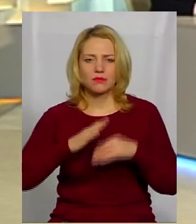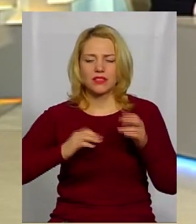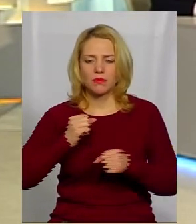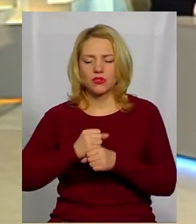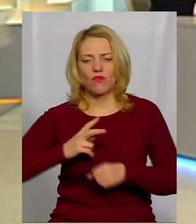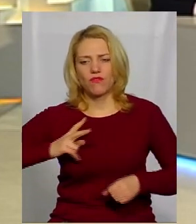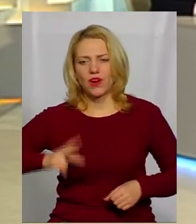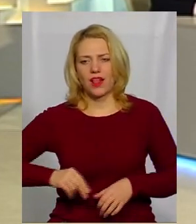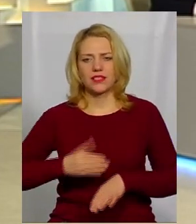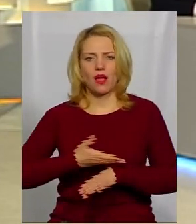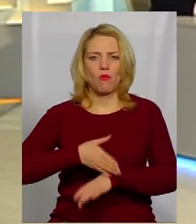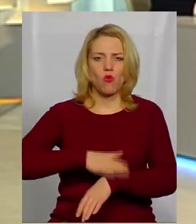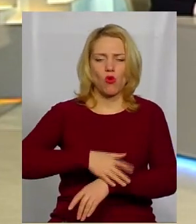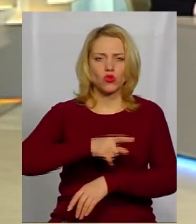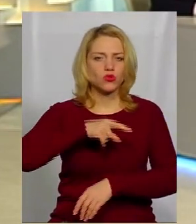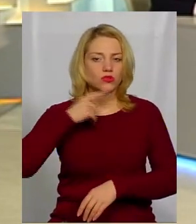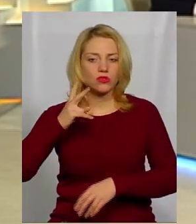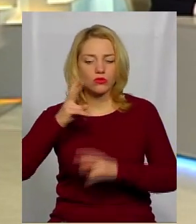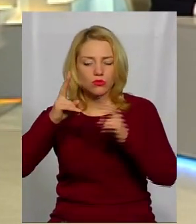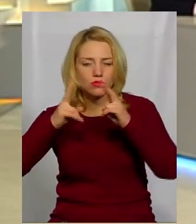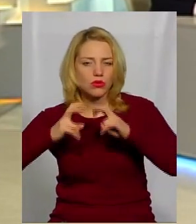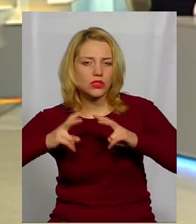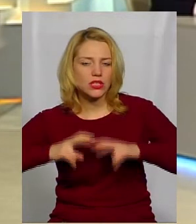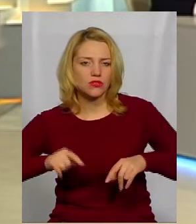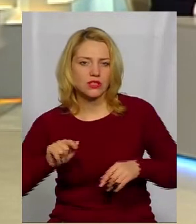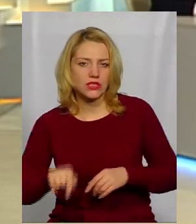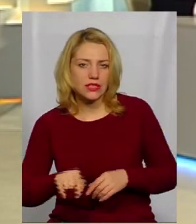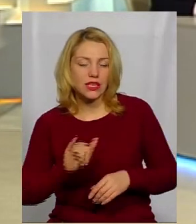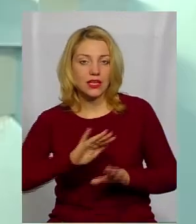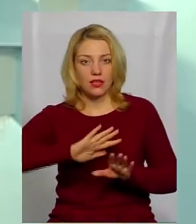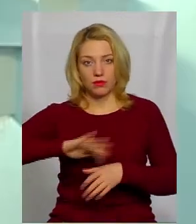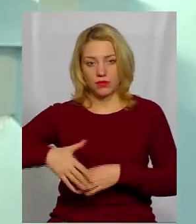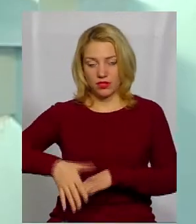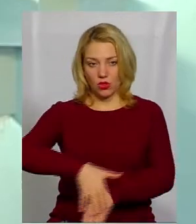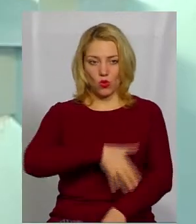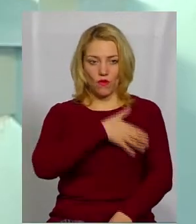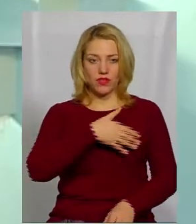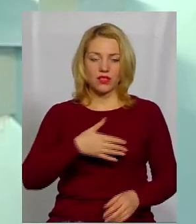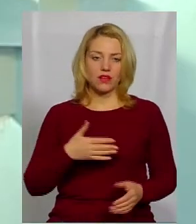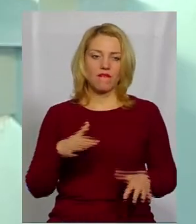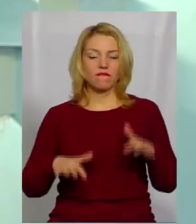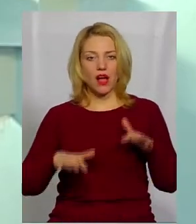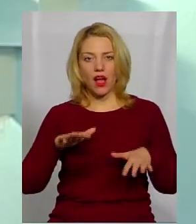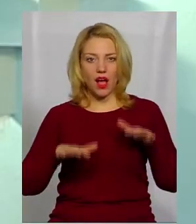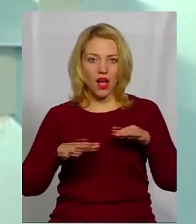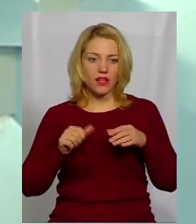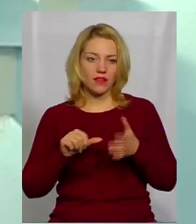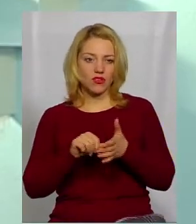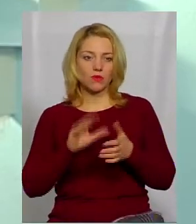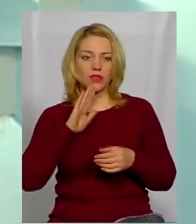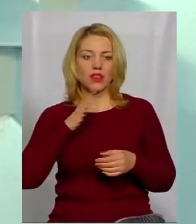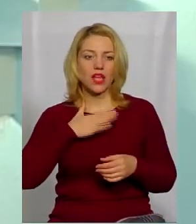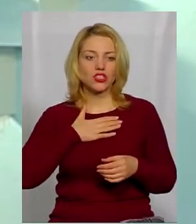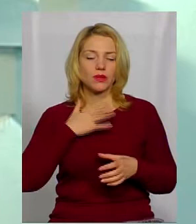Росії, які досліджували це. І після довгих вагань і виступів наших на міжнародних